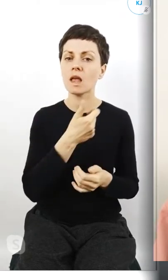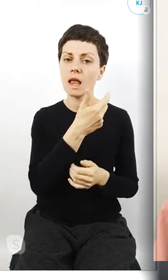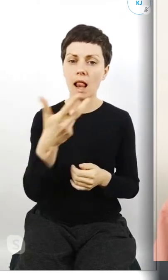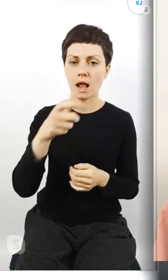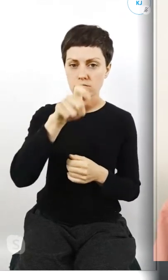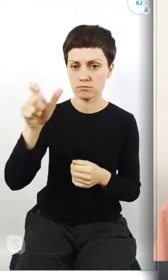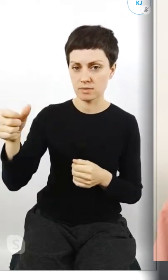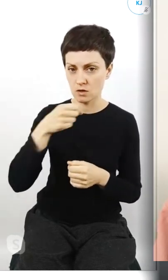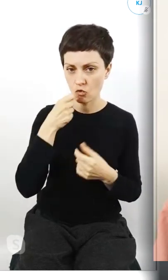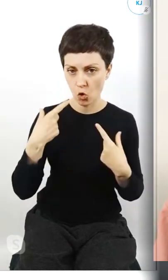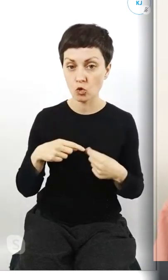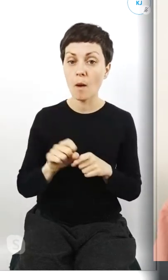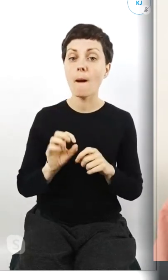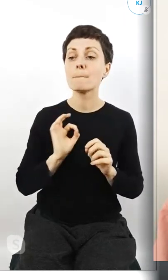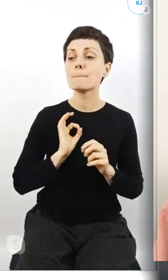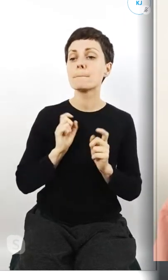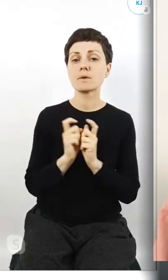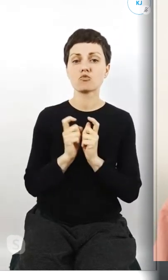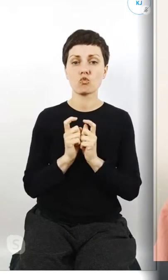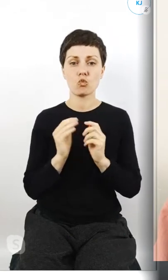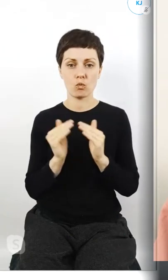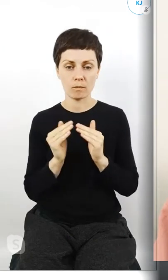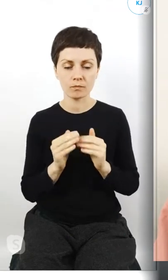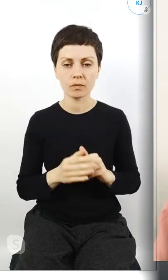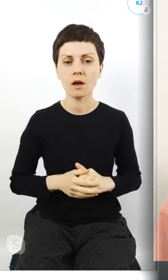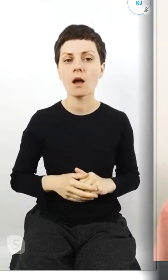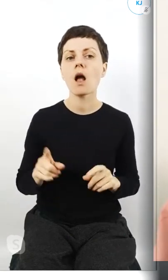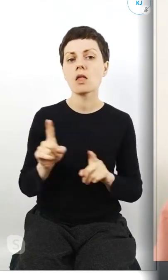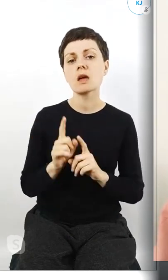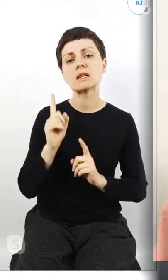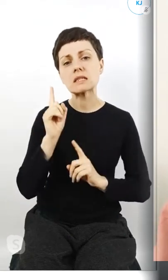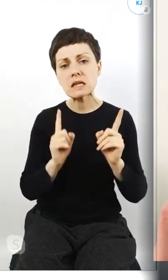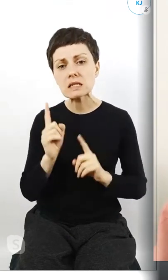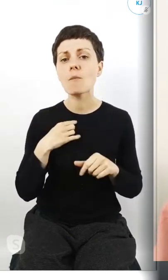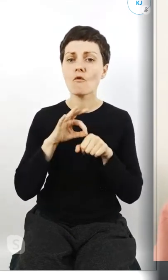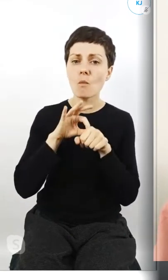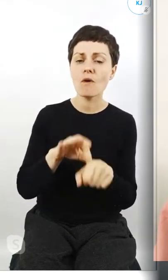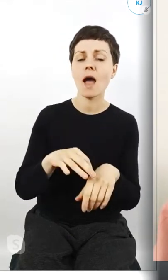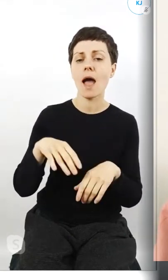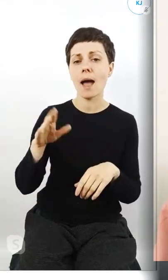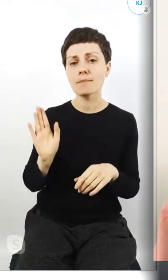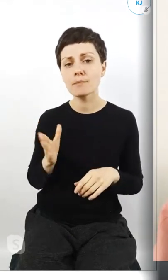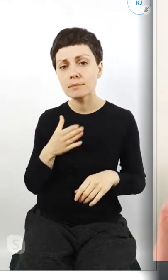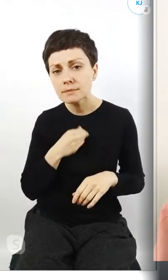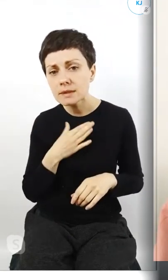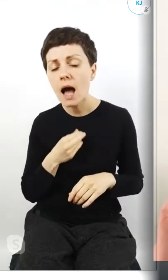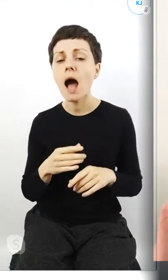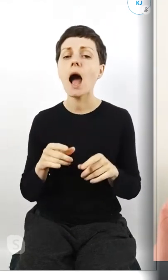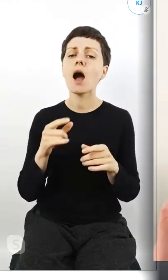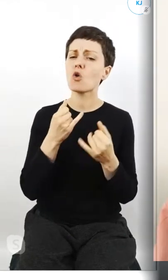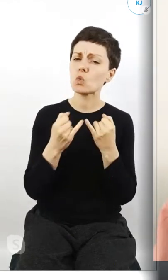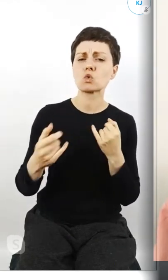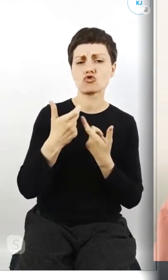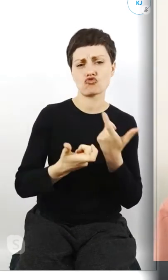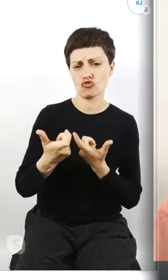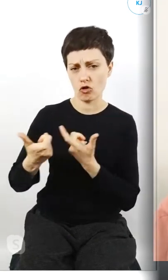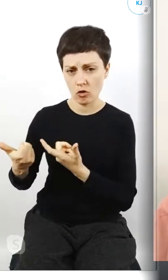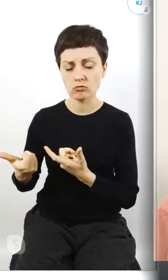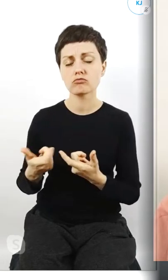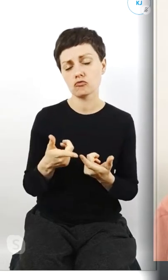z mojej okolicy. Czasem też się zdarzy, że wyprowadzę psa. To są takie naprawdę czynności i myślę, że